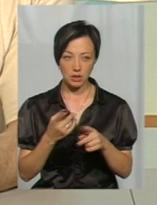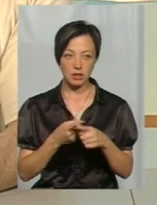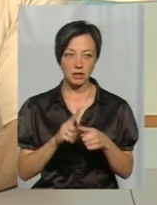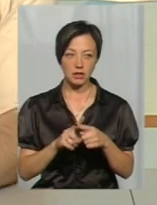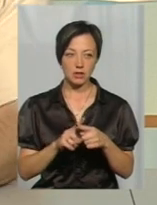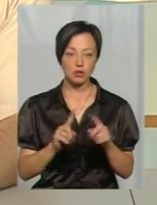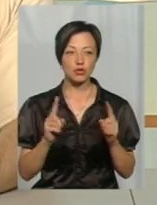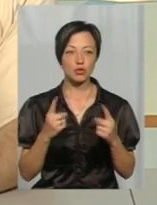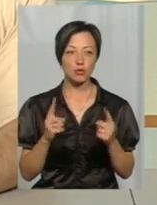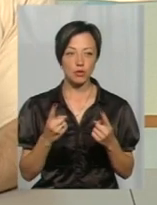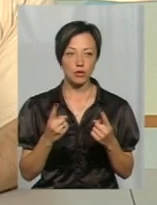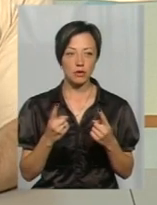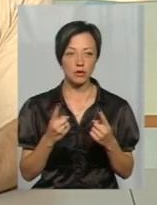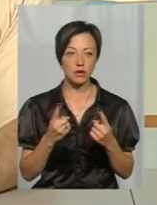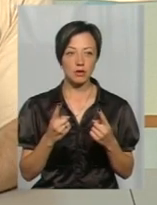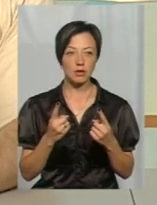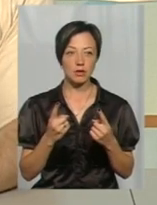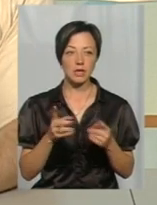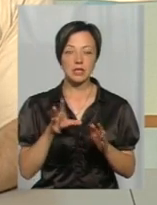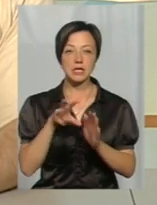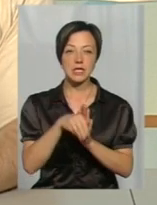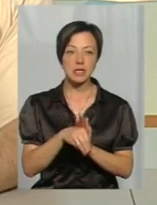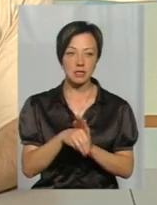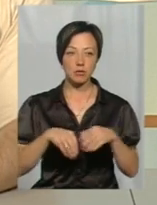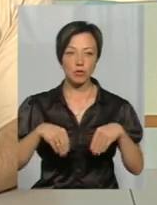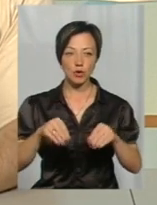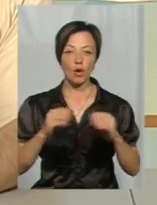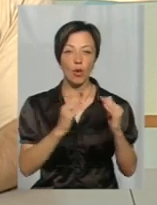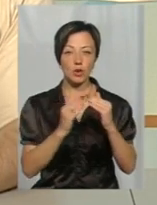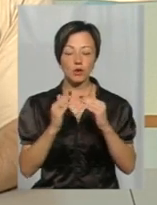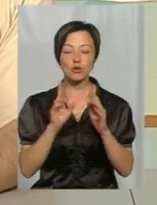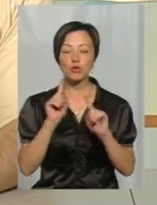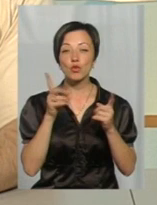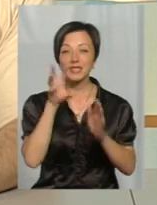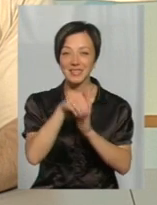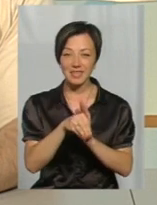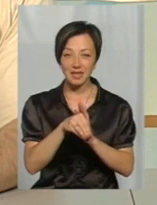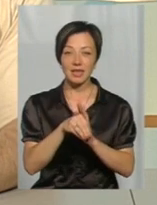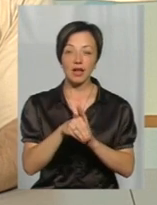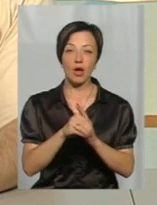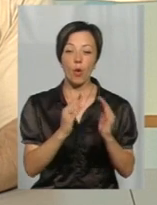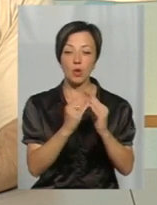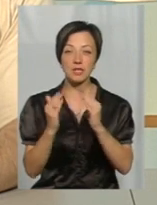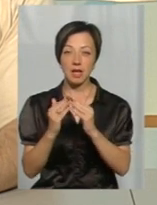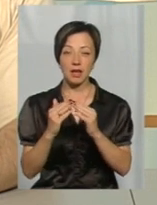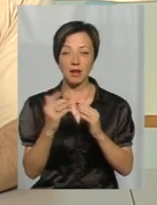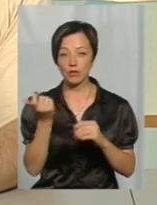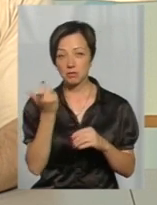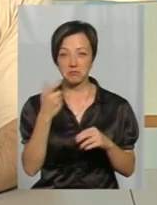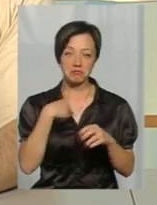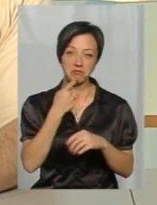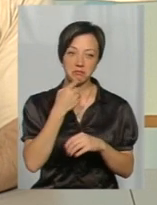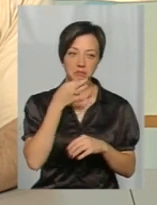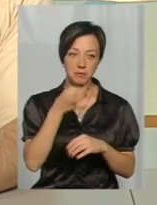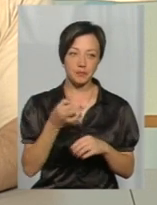Чому заселили посів, оселі, домогосподарств? Трудно сказати.